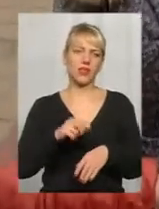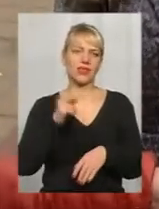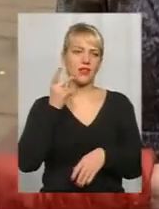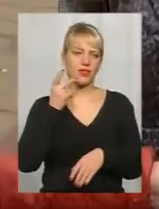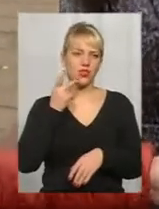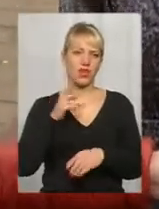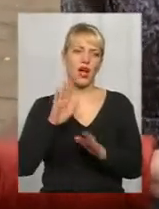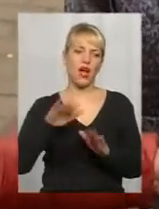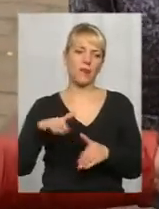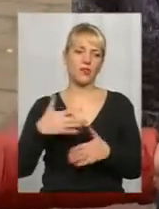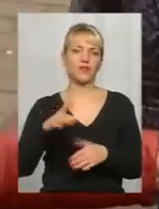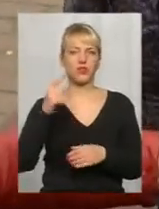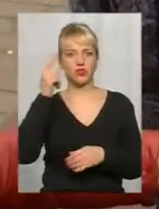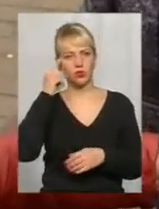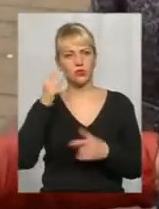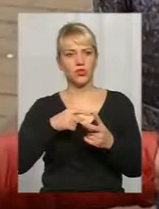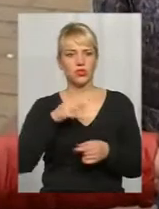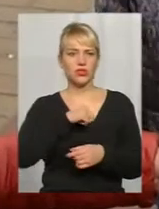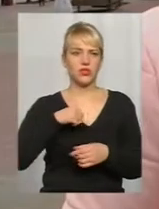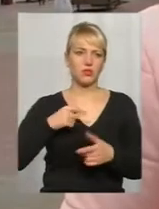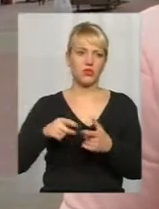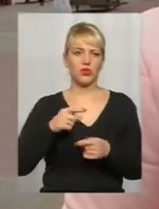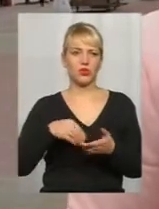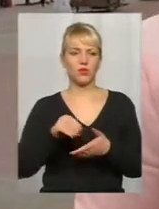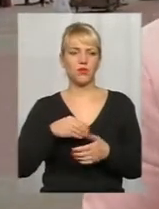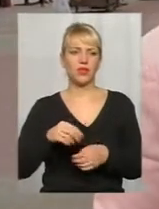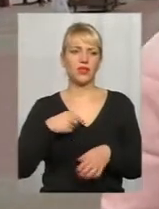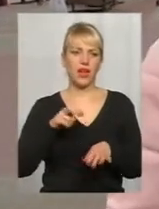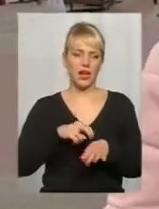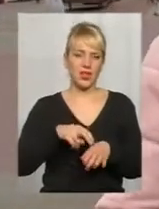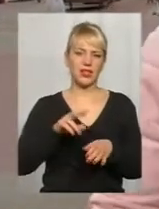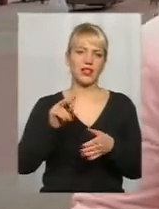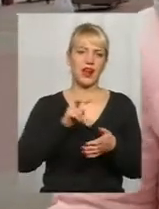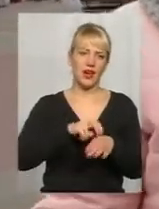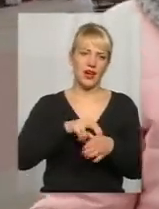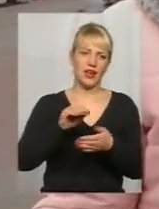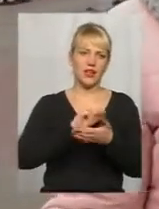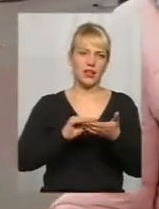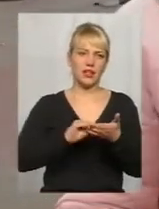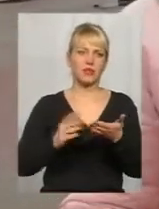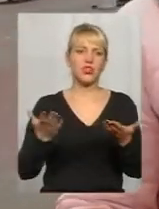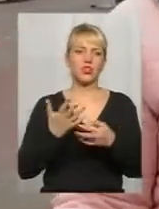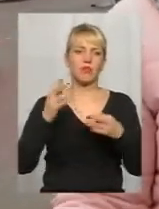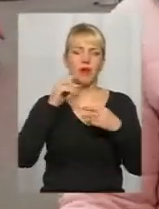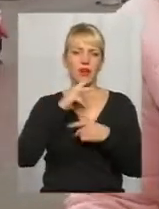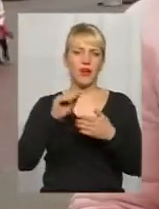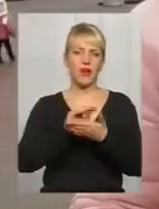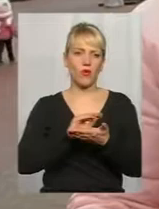вже думаємо, чим самим, чи щось купляти. Йдемо до лікаря, лікар виписує, чим лікувати.